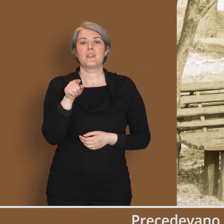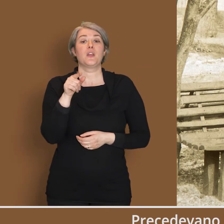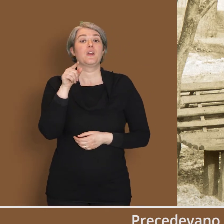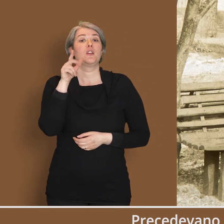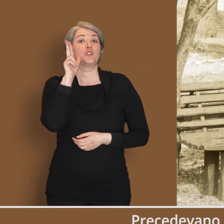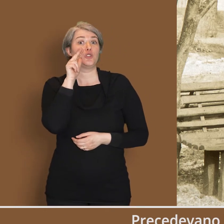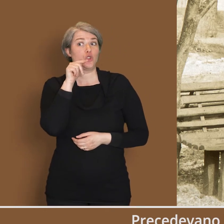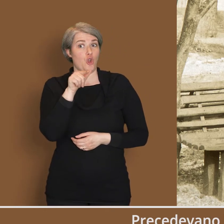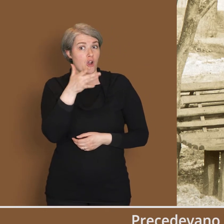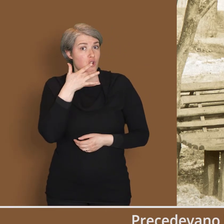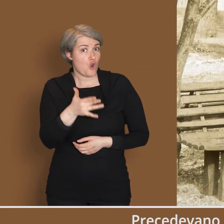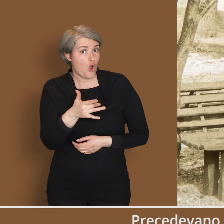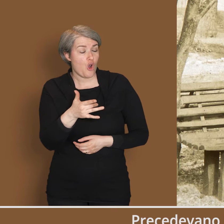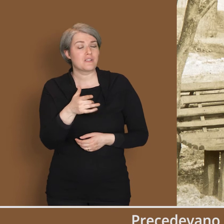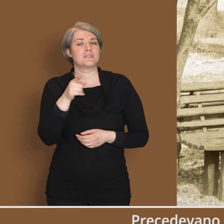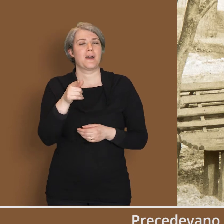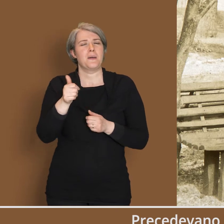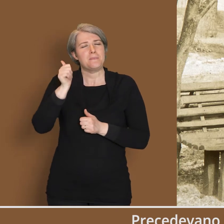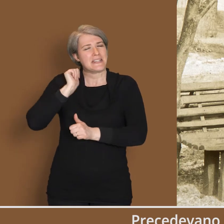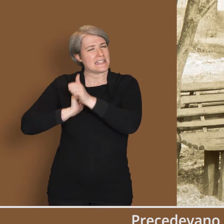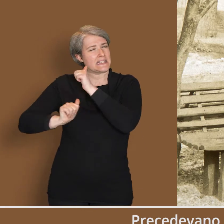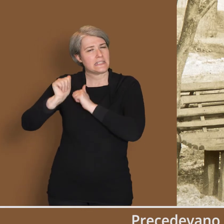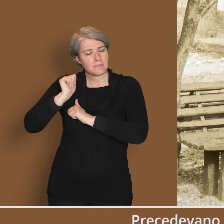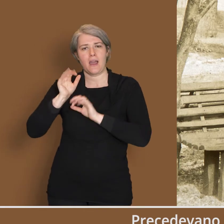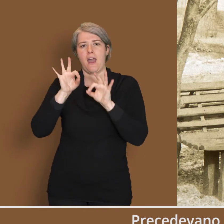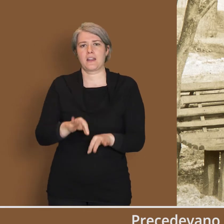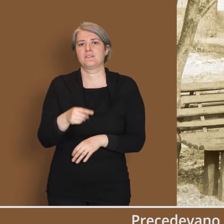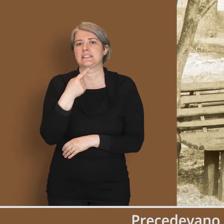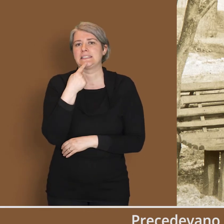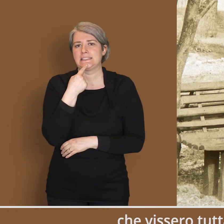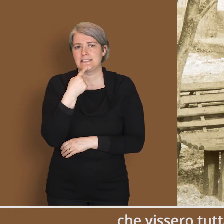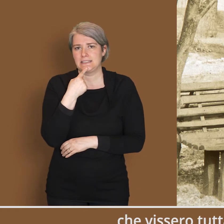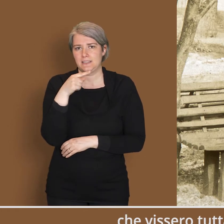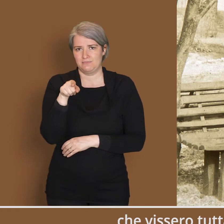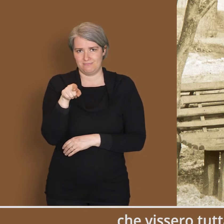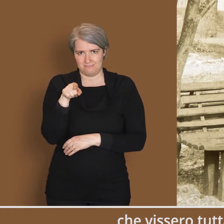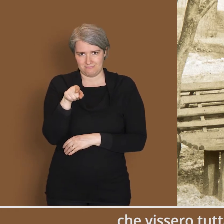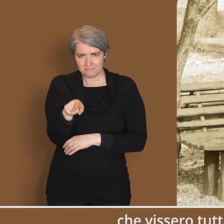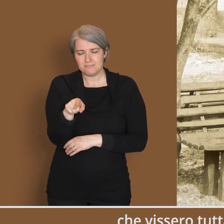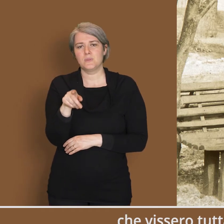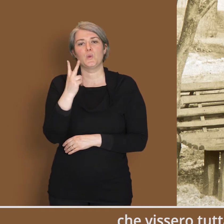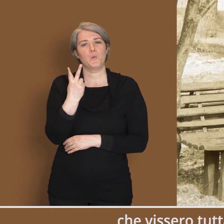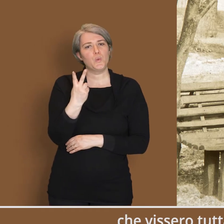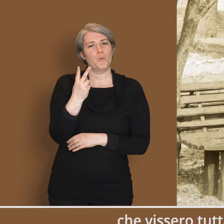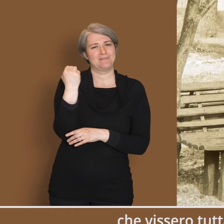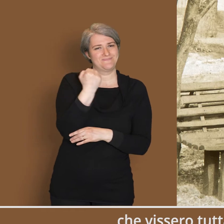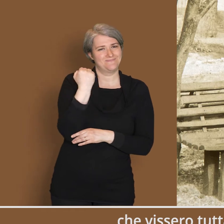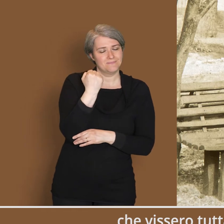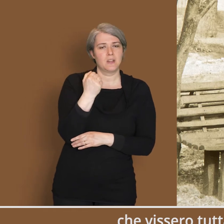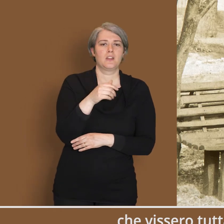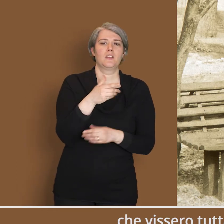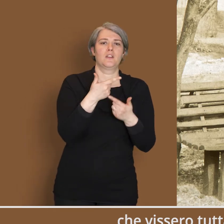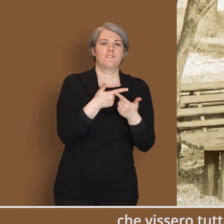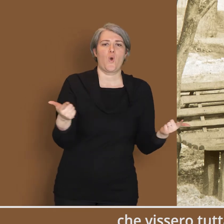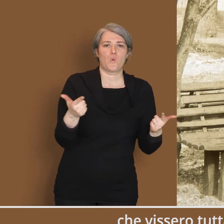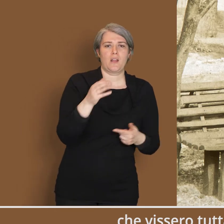Precedevano l'arrivo della Signora le due fedeli domestiche, Fortunata e Maria, che vissero tutta la vita in casa Giolitti ed